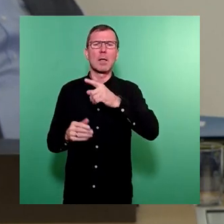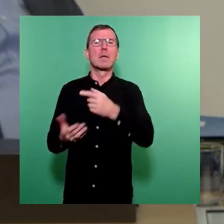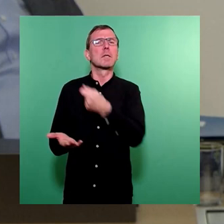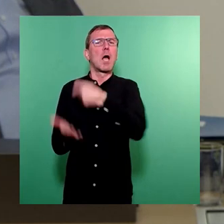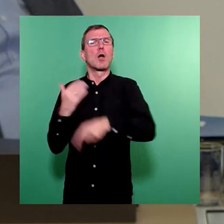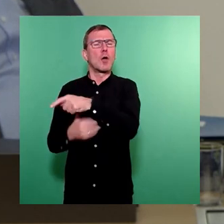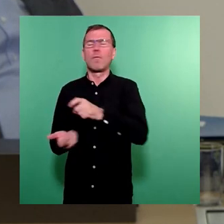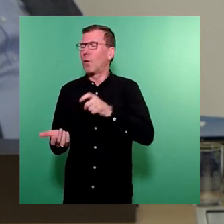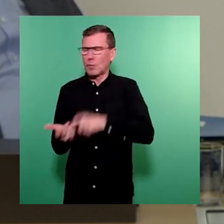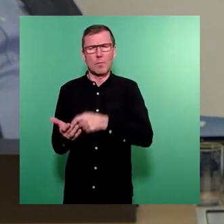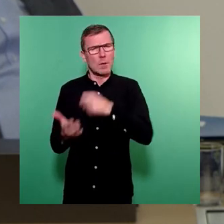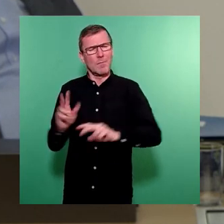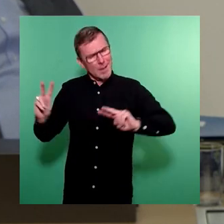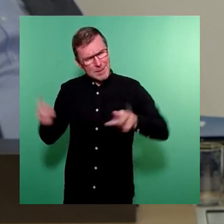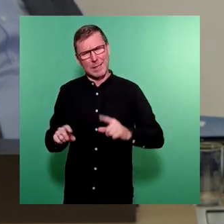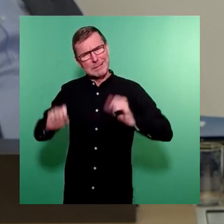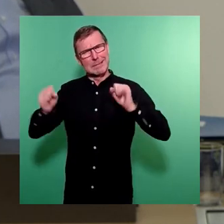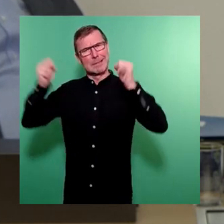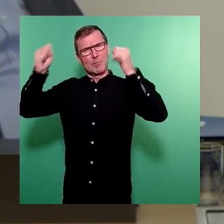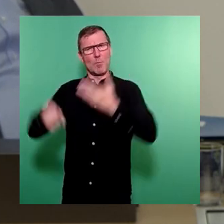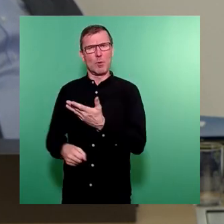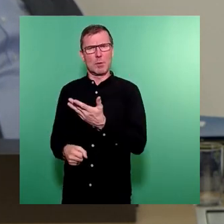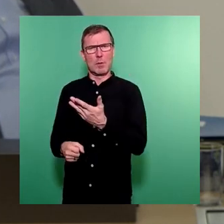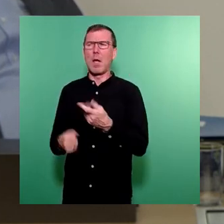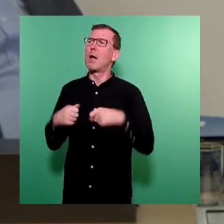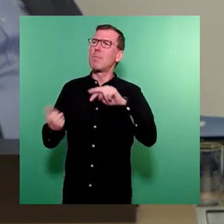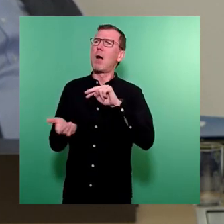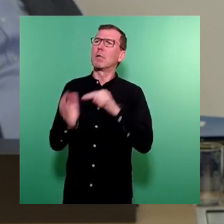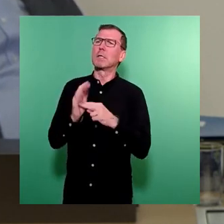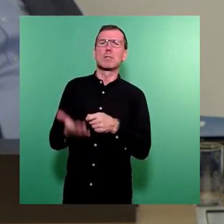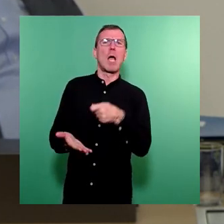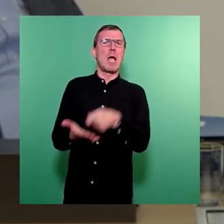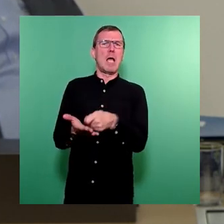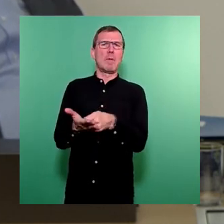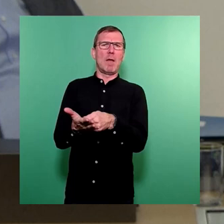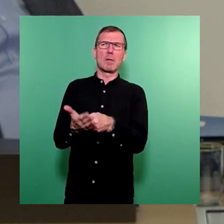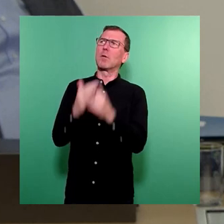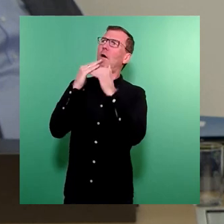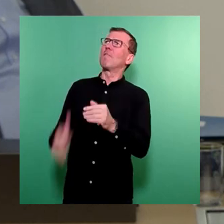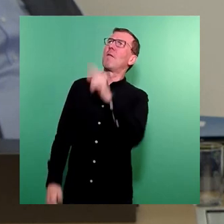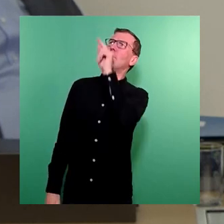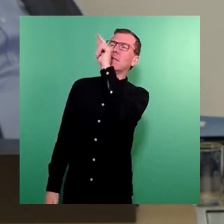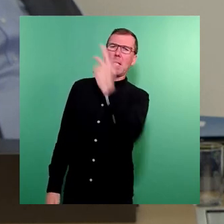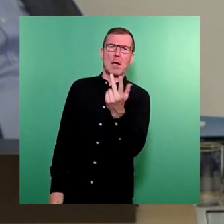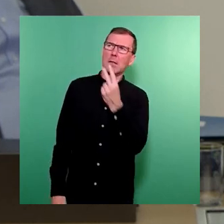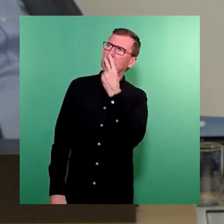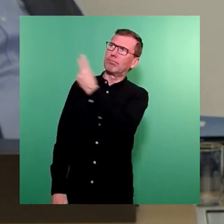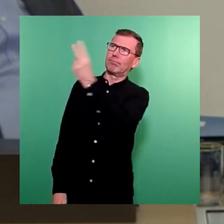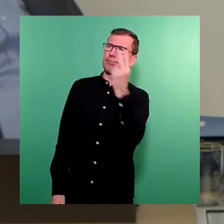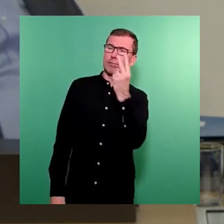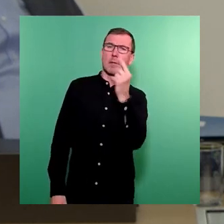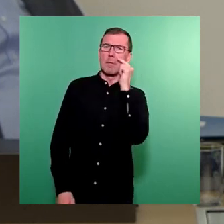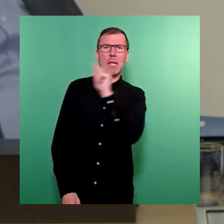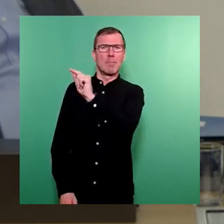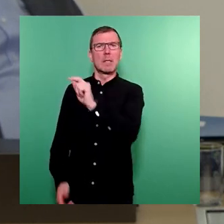sofort nach Kaufvertragsabschluss um bautechnische Bewertung zur Beschaffenheit des Daches. Dies insbesondere mit Blick auf